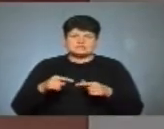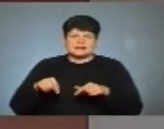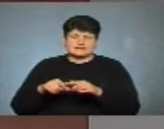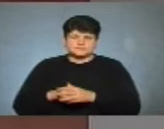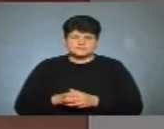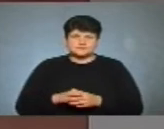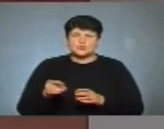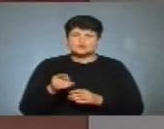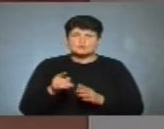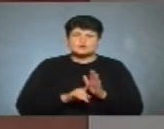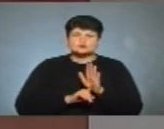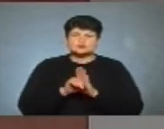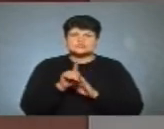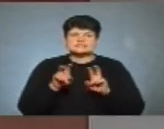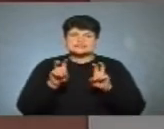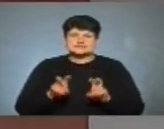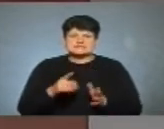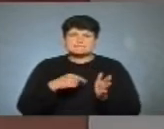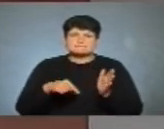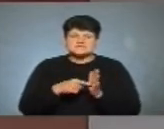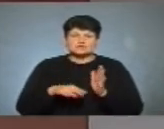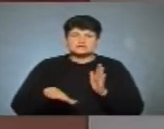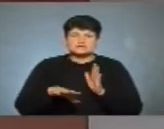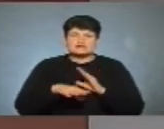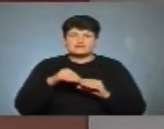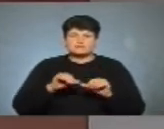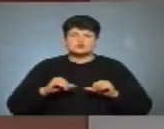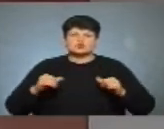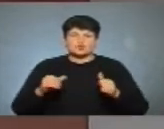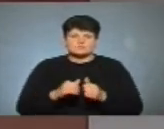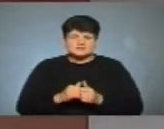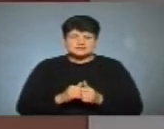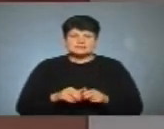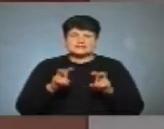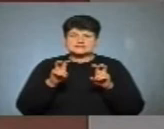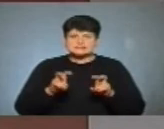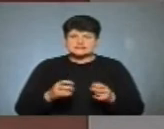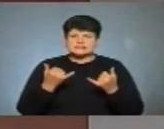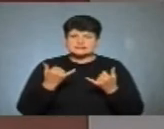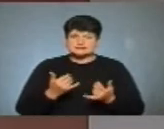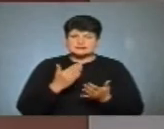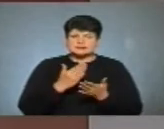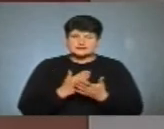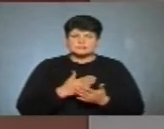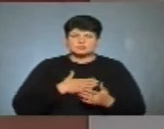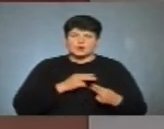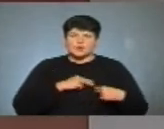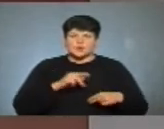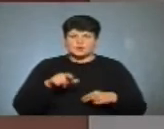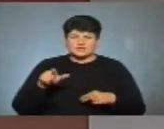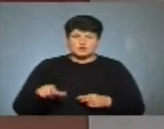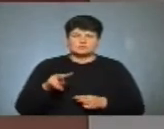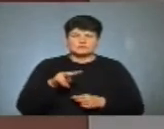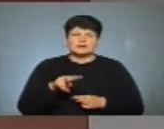У Тернополі розпочалося засідання міської територіальної виборчої комісії. На засіданні зараз перебуває моя колега Людмила